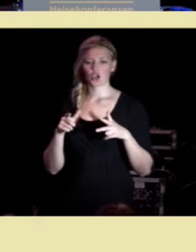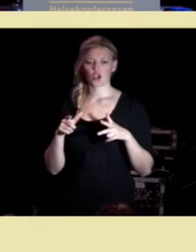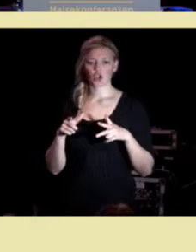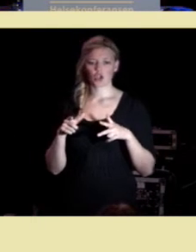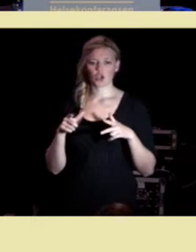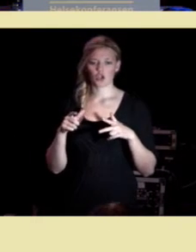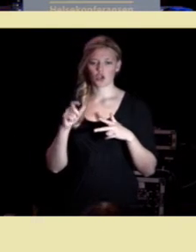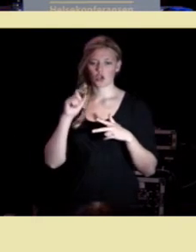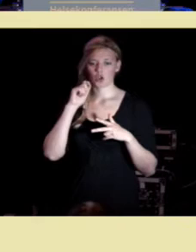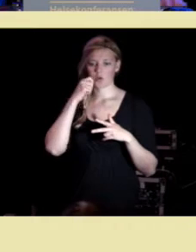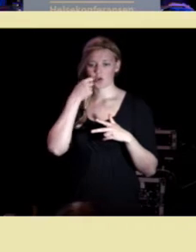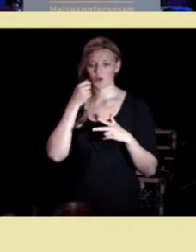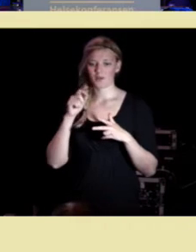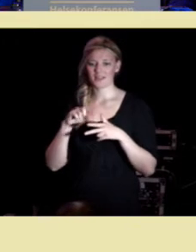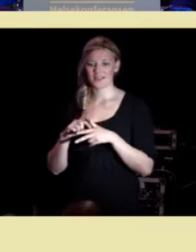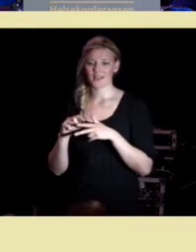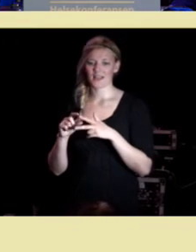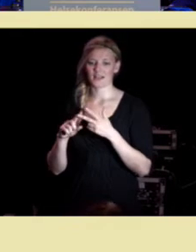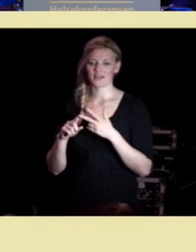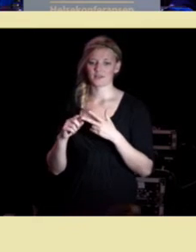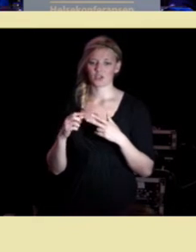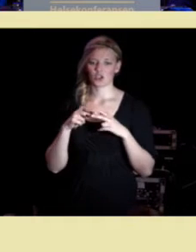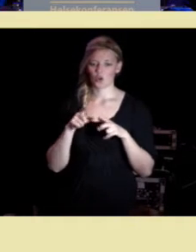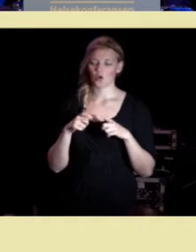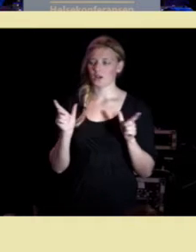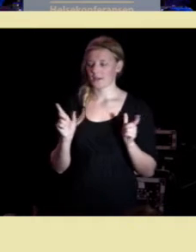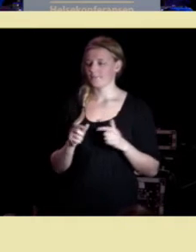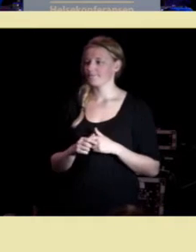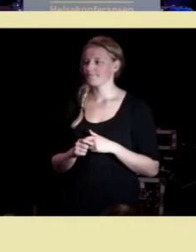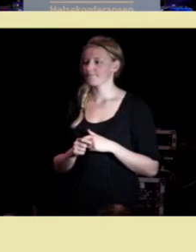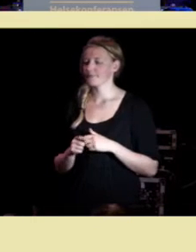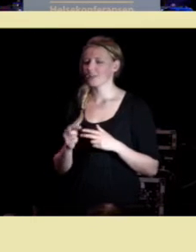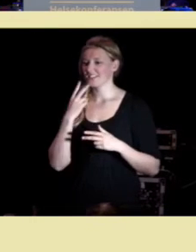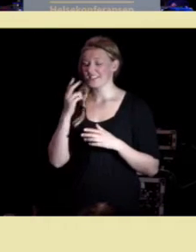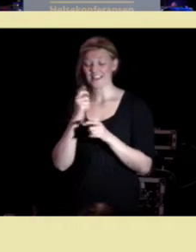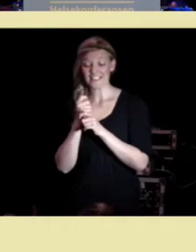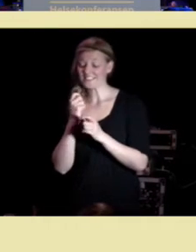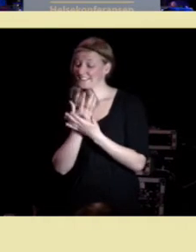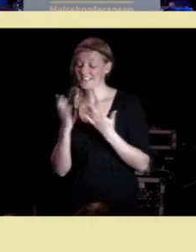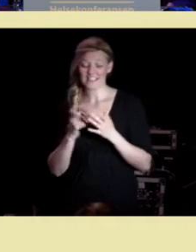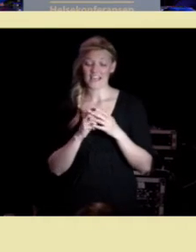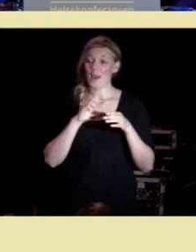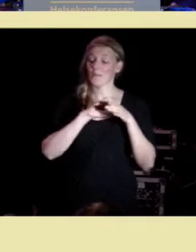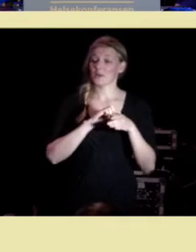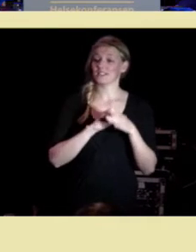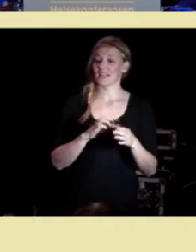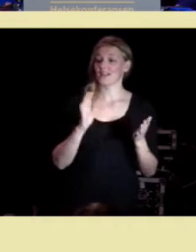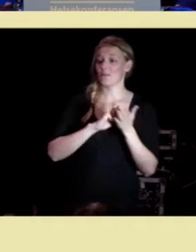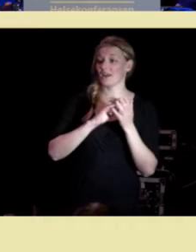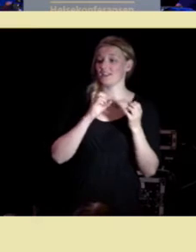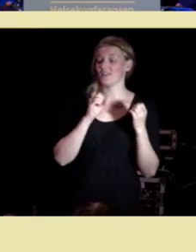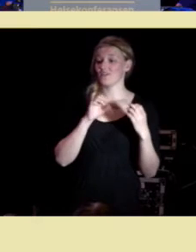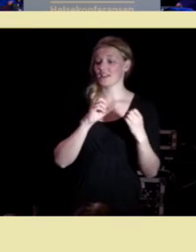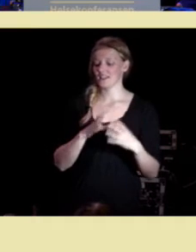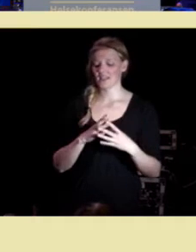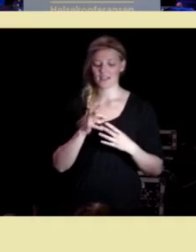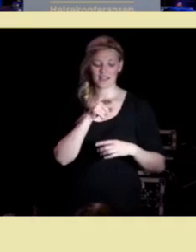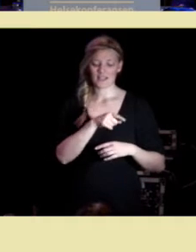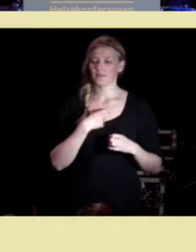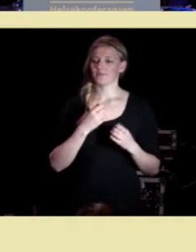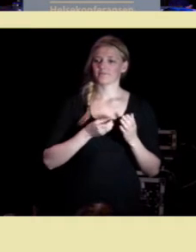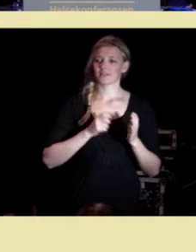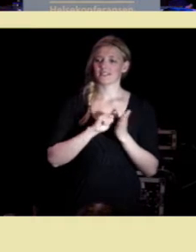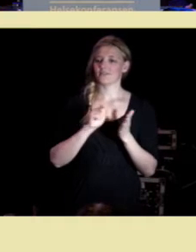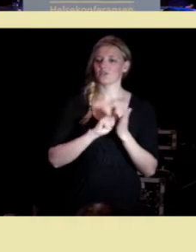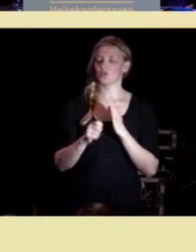indremedicinske fag ser vi nesten ikke pasientmedvirkning. Pasienter skrives for eksempel ut med seks nye medikamenter